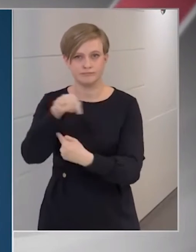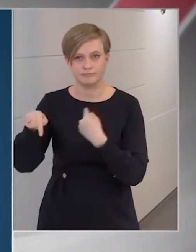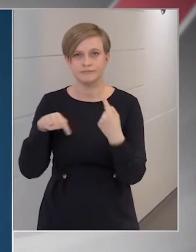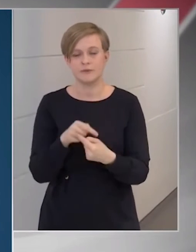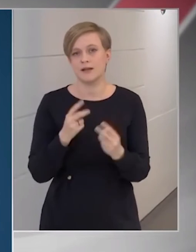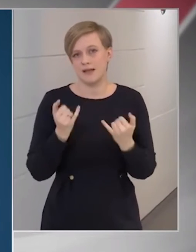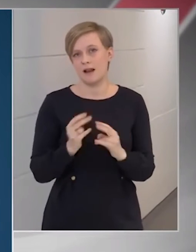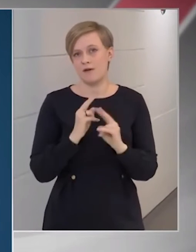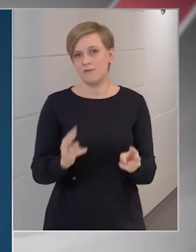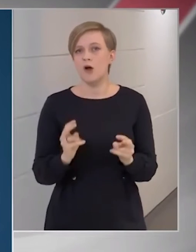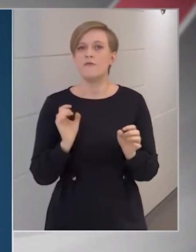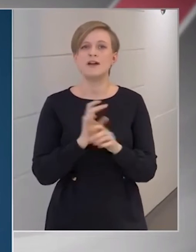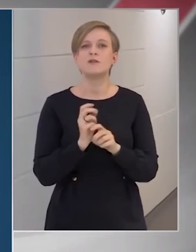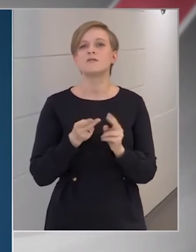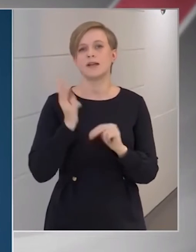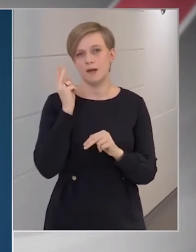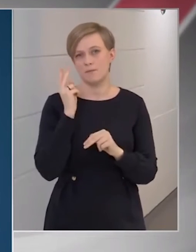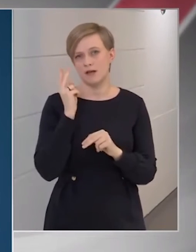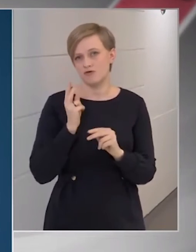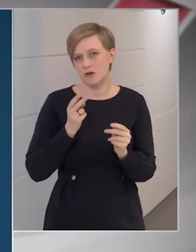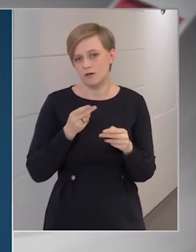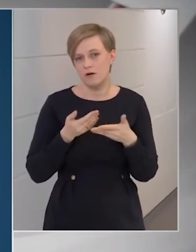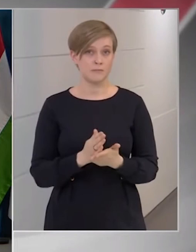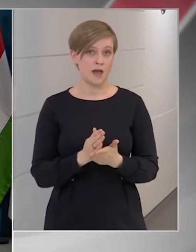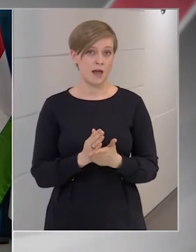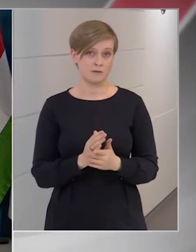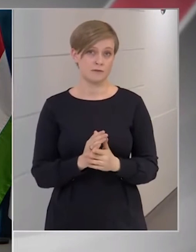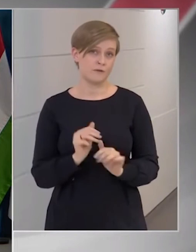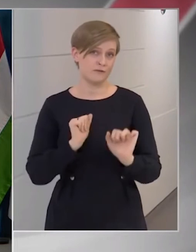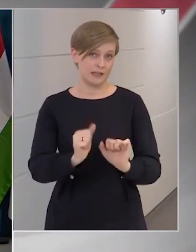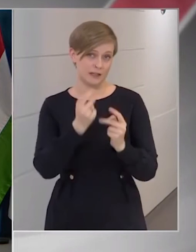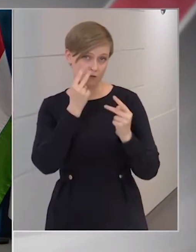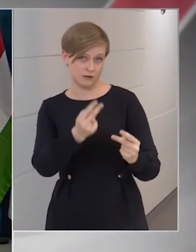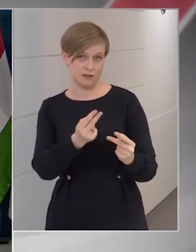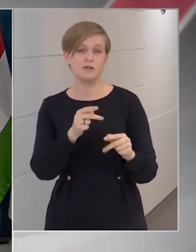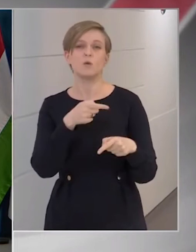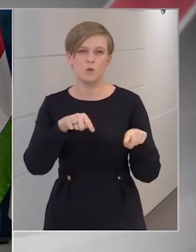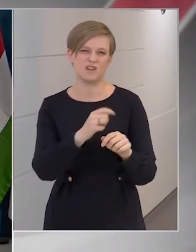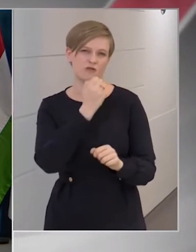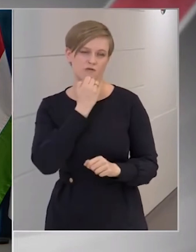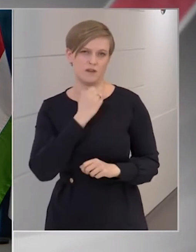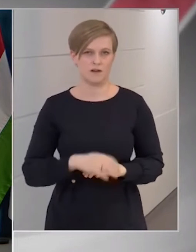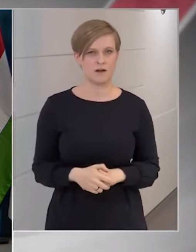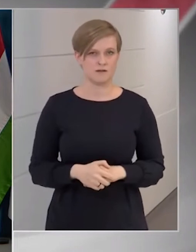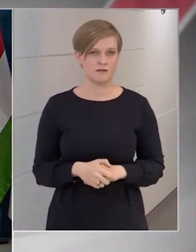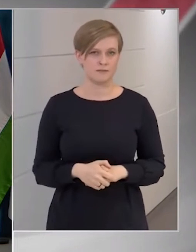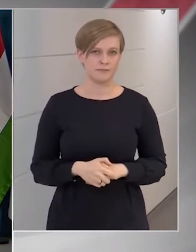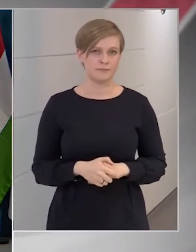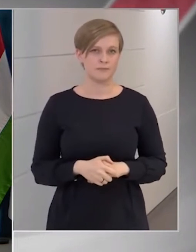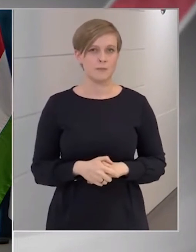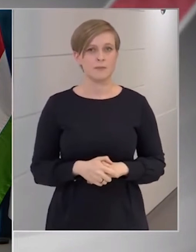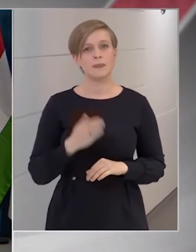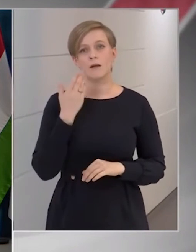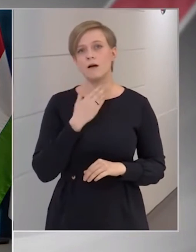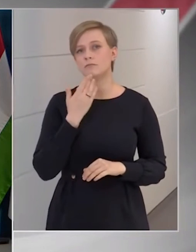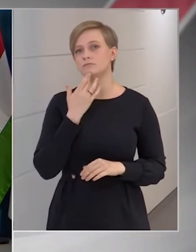képességével élve megfertőzi az embereket. Ha nem talál majd fogékony szervezetet, akkor csökkenhet a fertőződések,